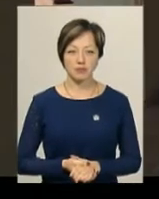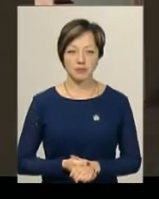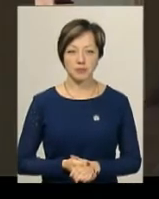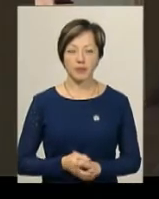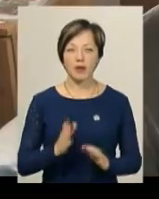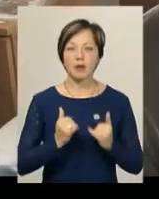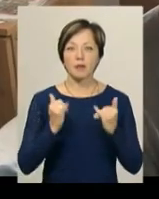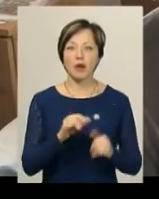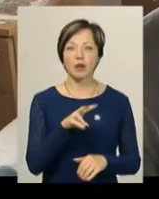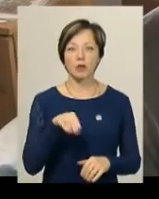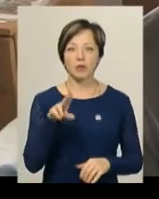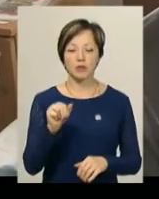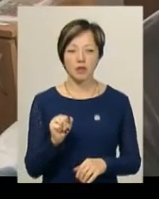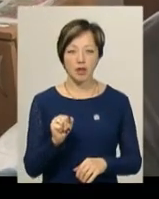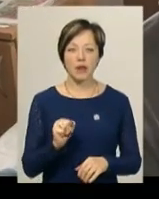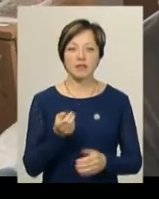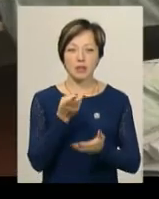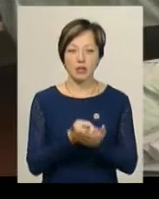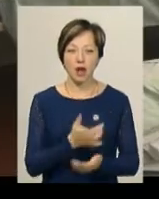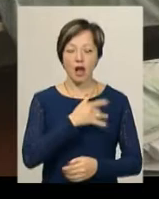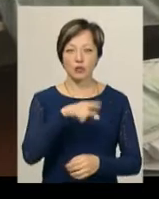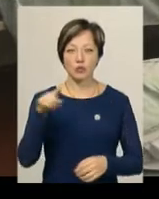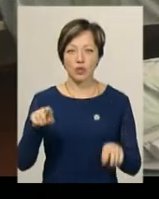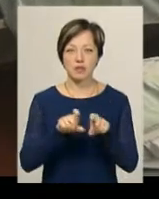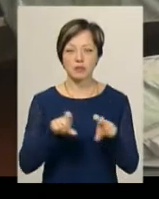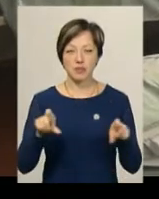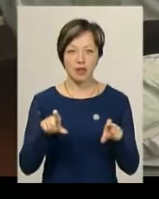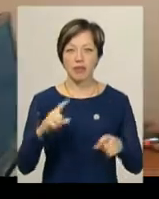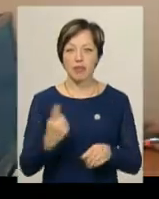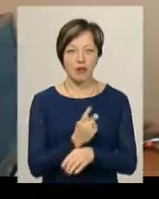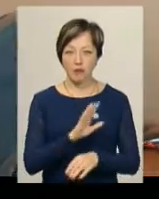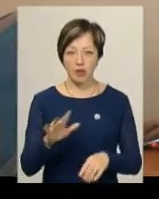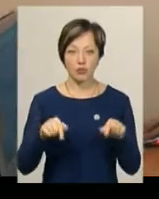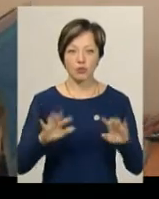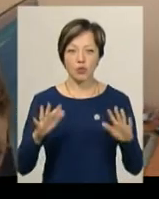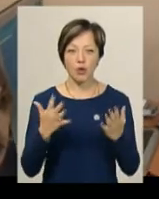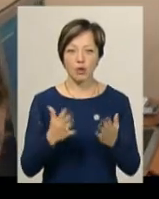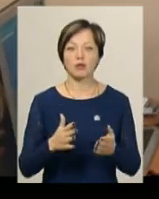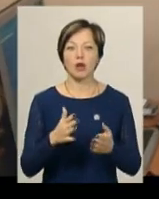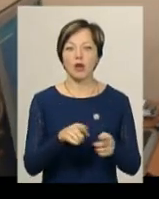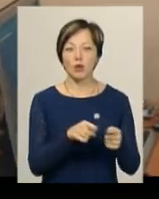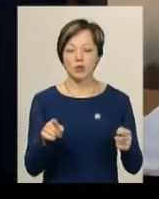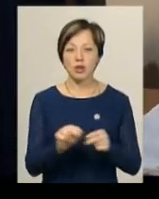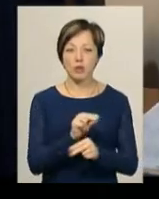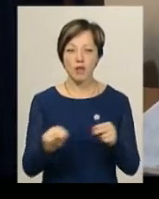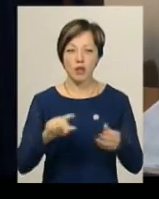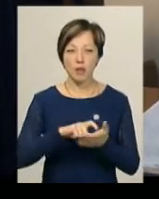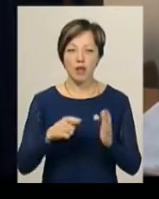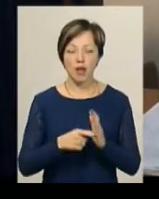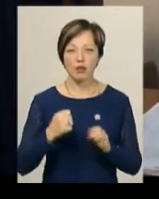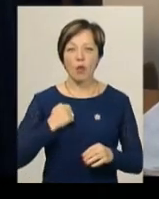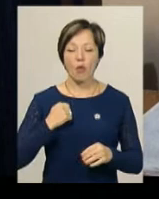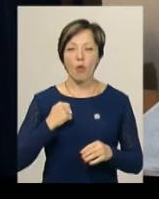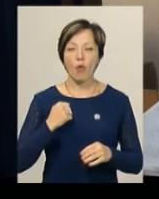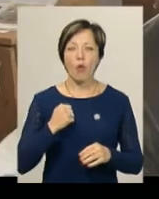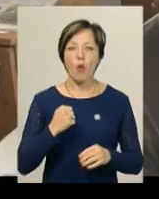Пані Людмила у стаціонарі Хмельницького обласного кардіологічного диспансеру не вперше. Цього разу вона проходить курс лікування в палаті госпіталю